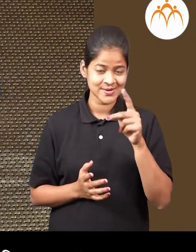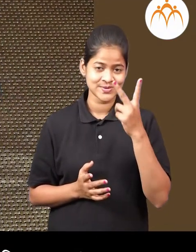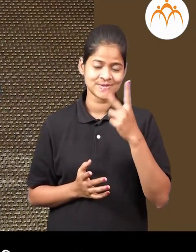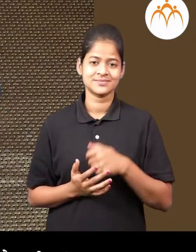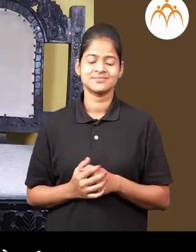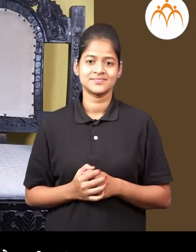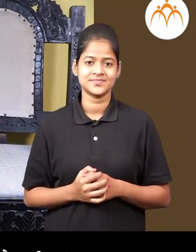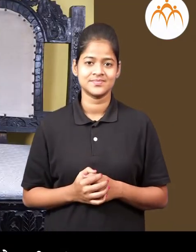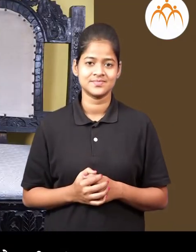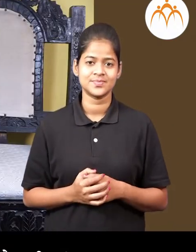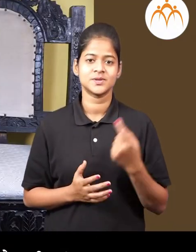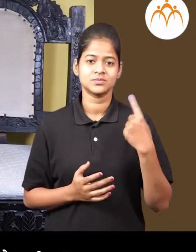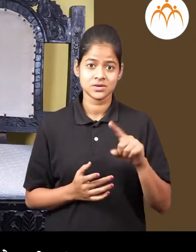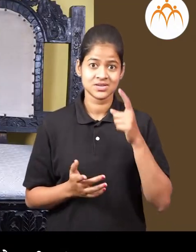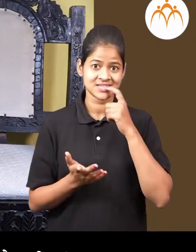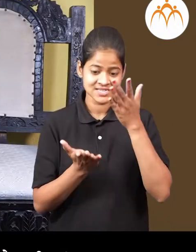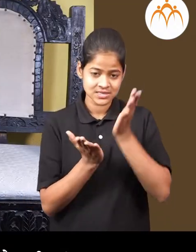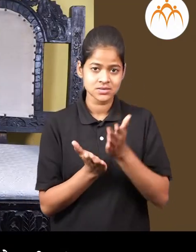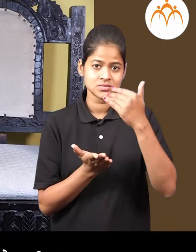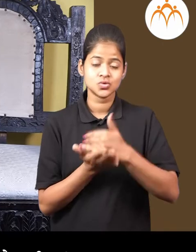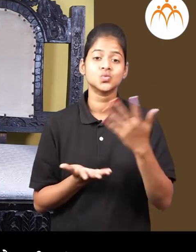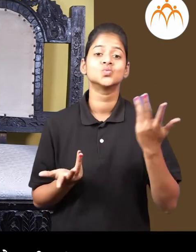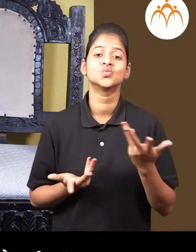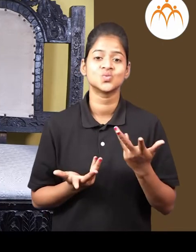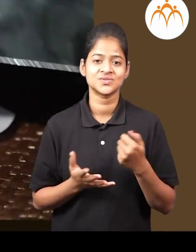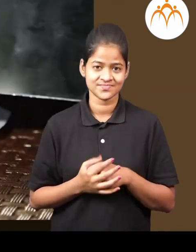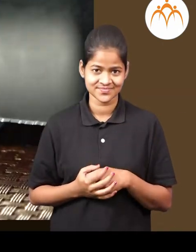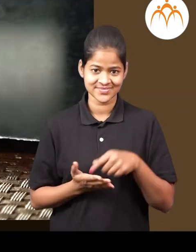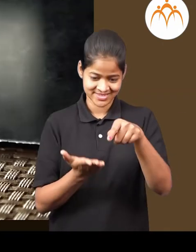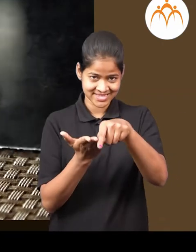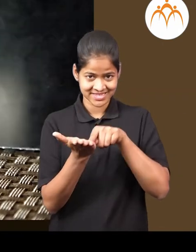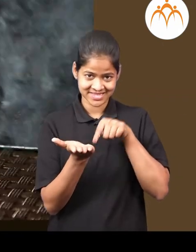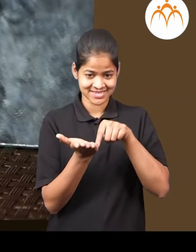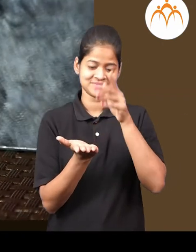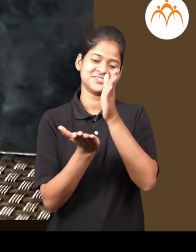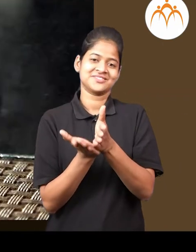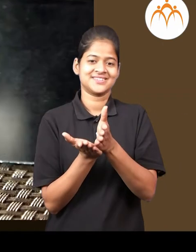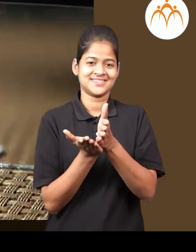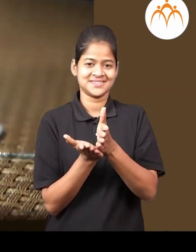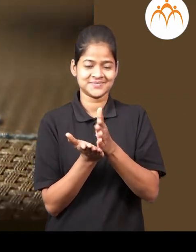बगितला तर। हाँ, बग ना, पण, आरशा कुठेट है उशिल। या घडी बर।